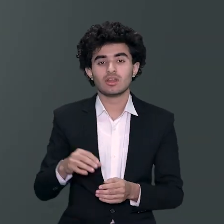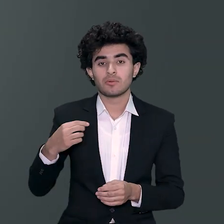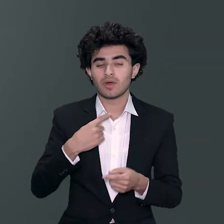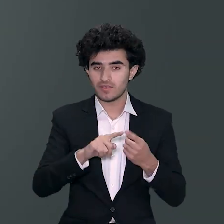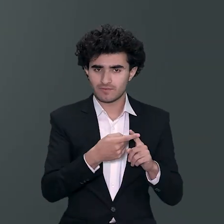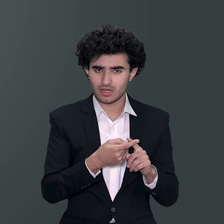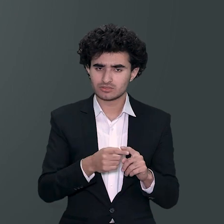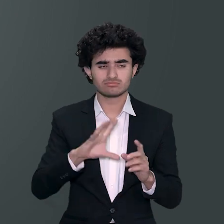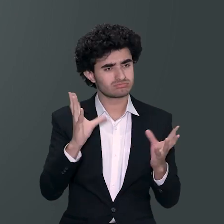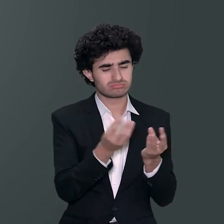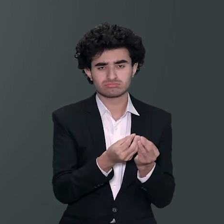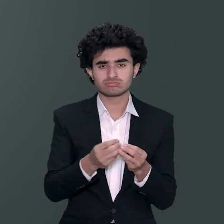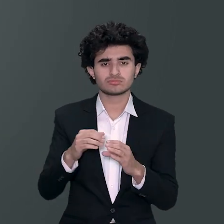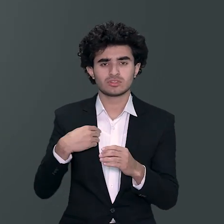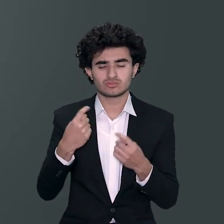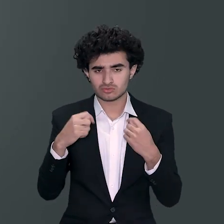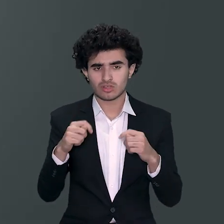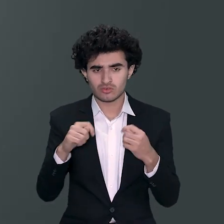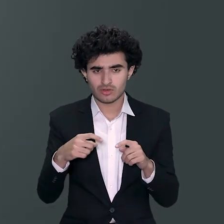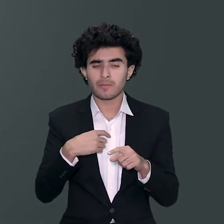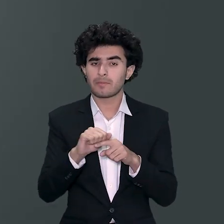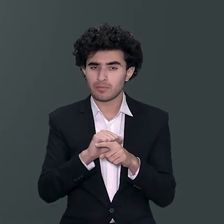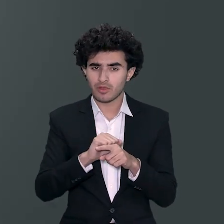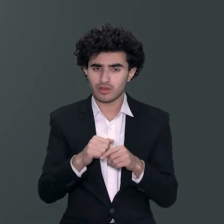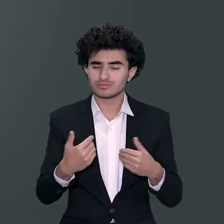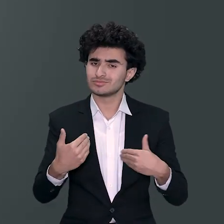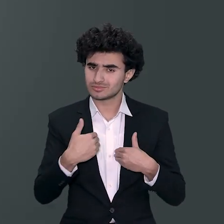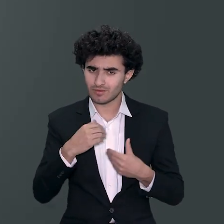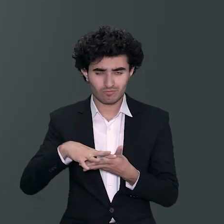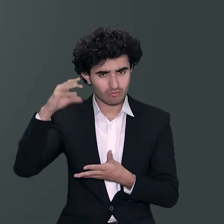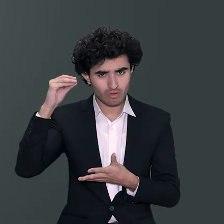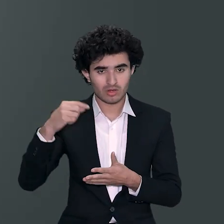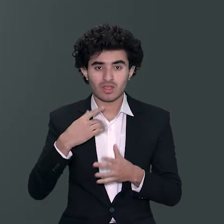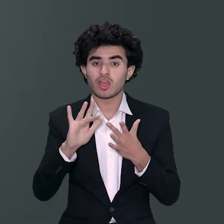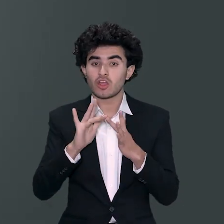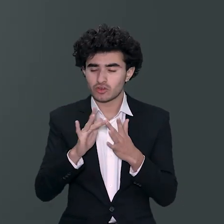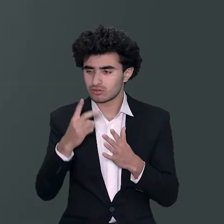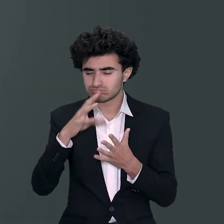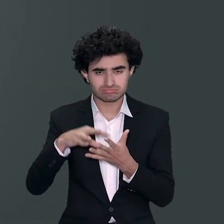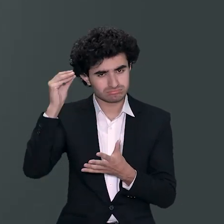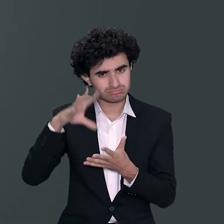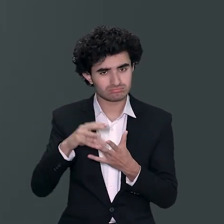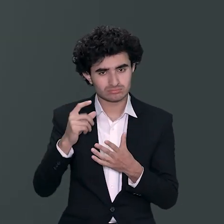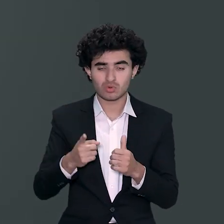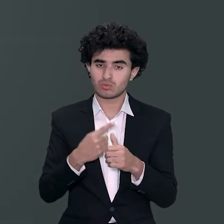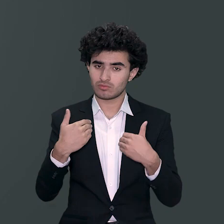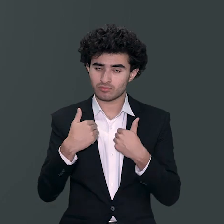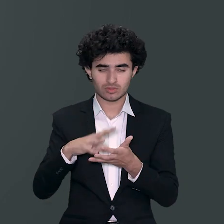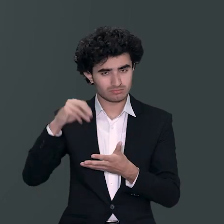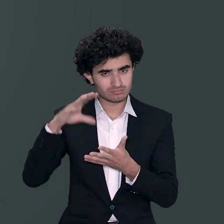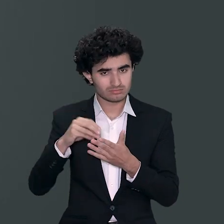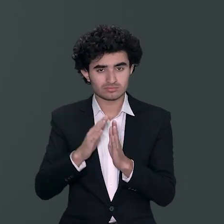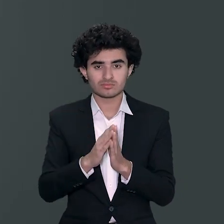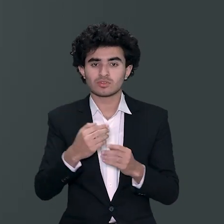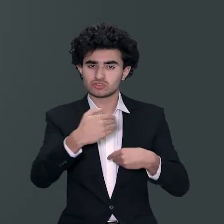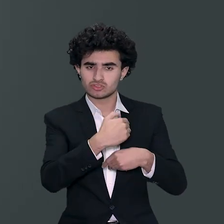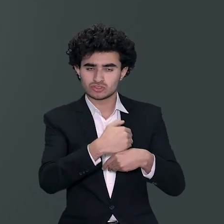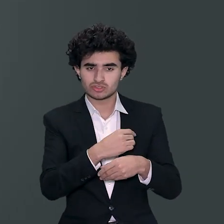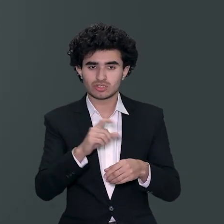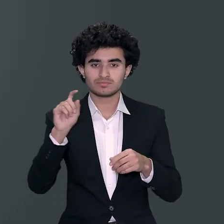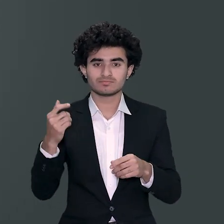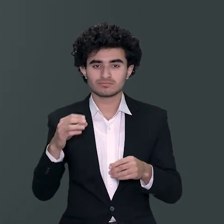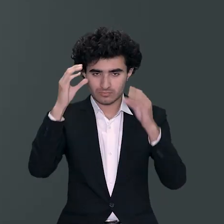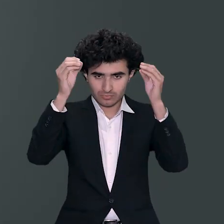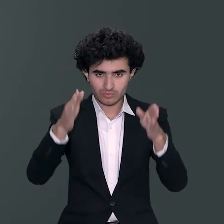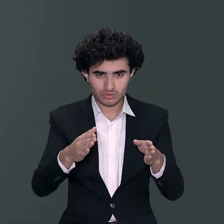لیے اپلائے کیا کافی ہم میرے دوستوں نے بھی کیا ہم نے اپلائے کیا ہم نے تیاری کی self learner تھے انٹرنیٹ سے تیاری کی خود سے تیاری